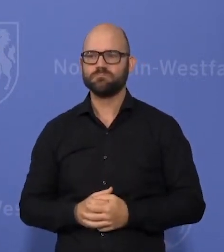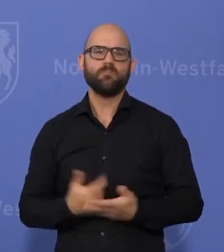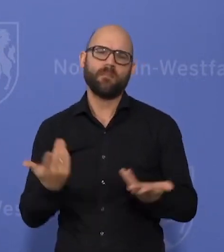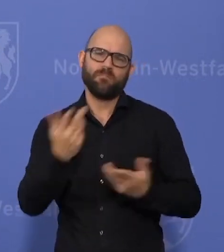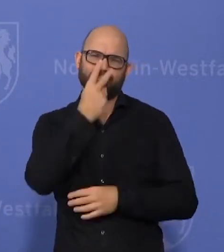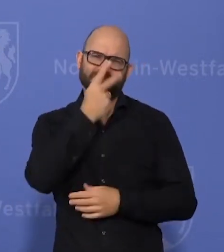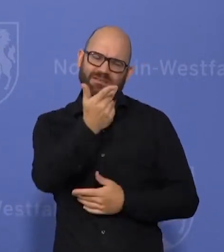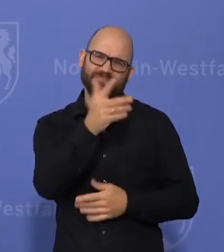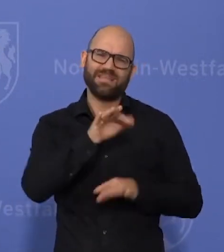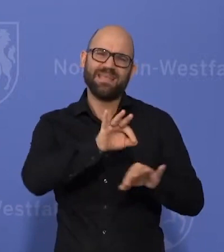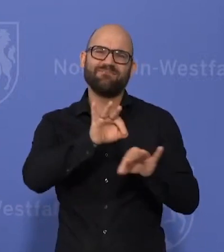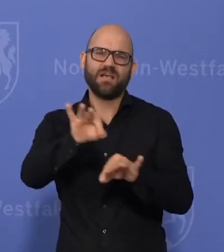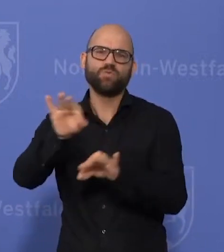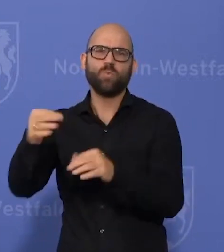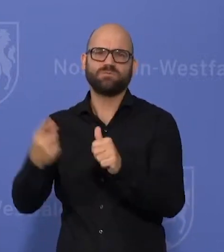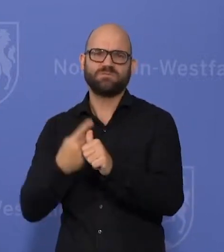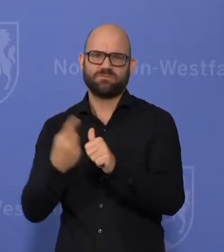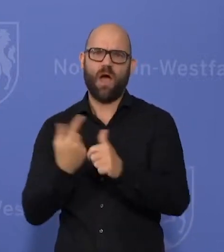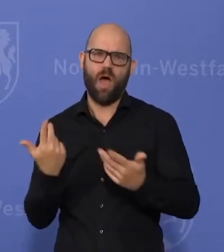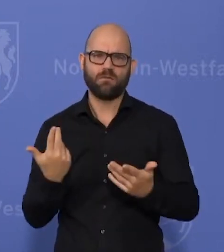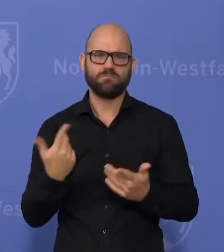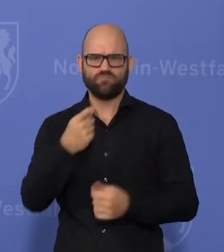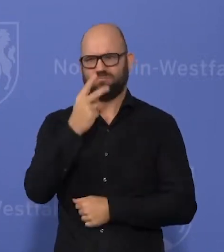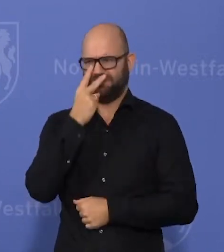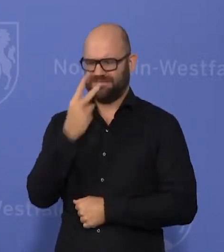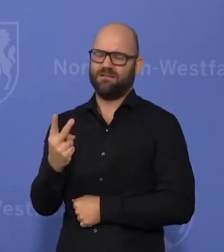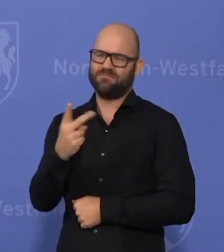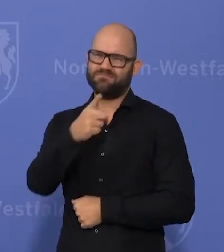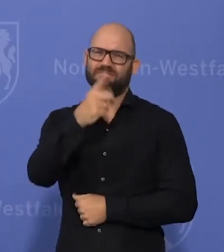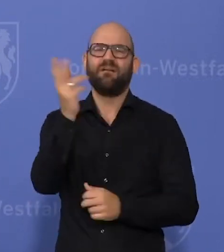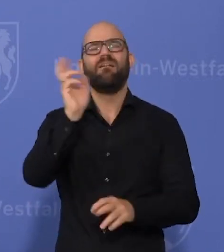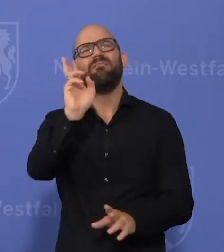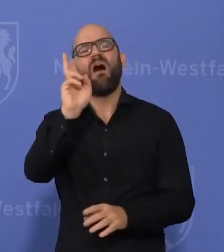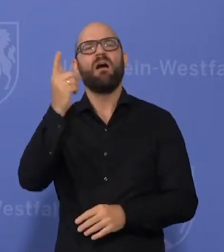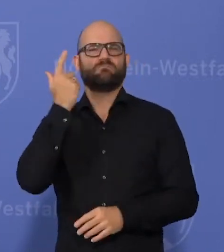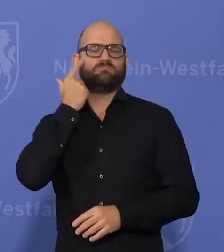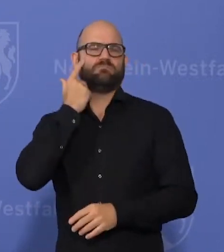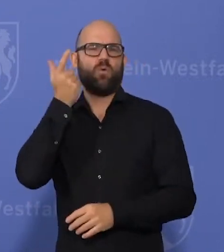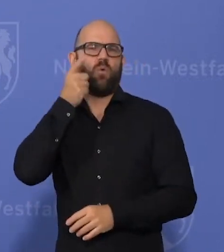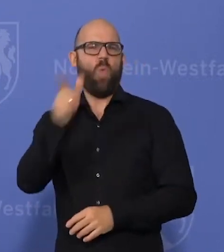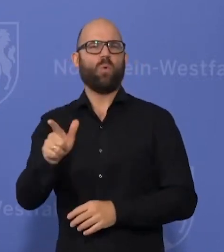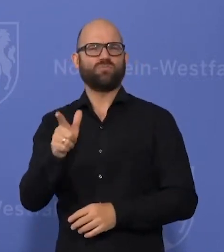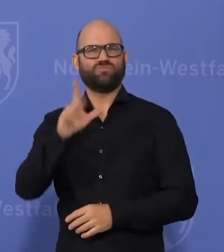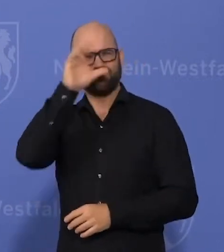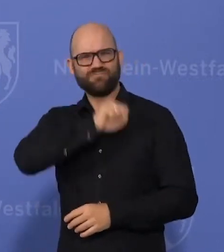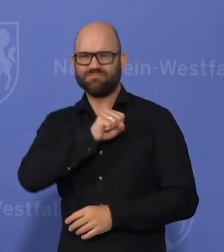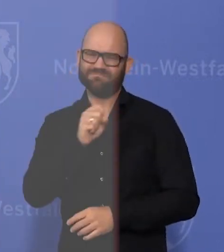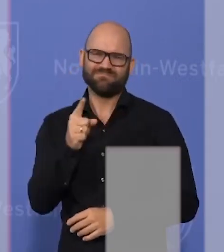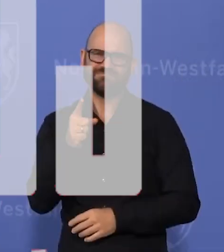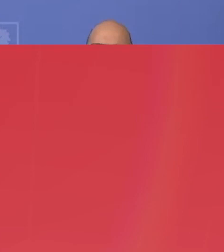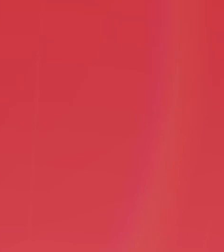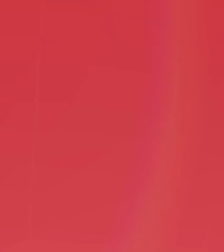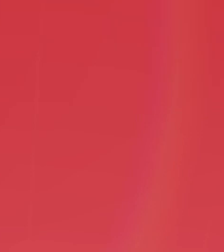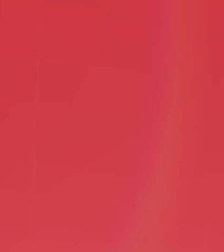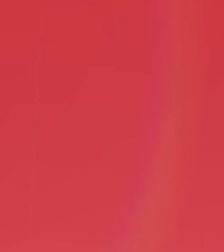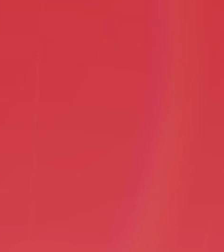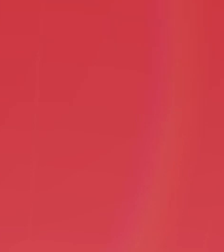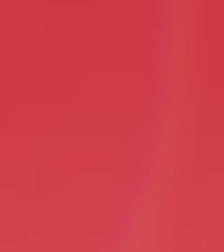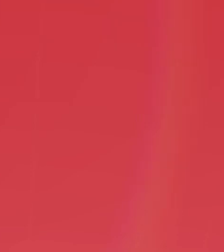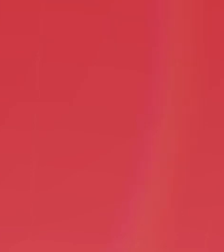Infektionszahlen ansehen und einen normalen Menschenverstand haben. Dann weiß man, dass für Öffnungen nicht sehr viel Spielraum ist.